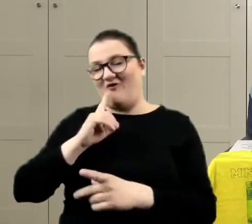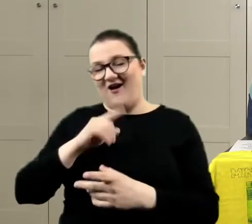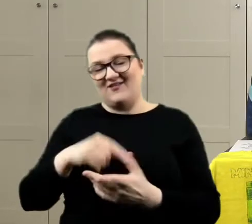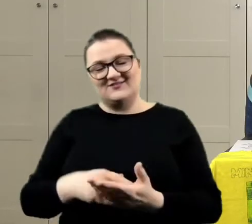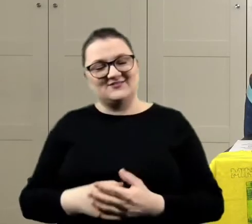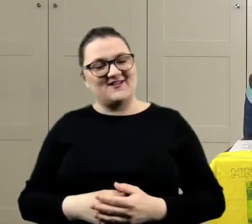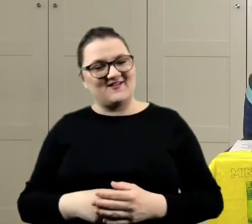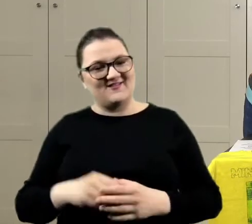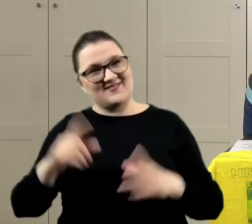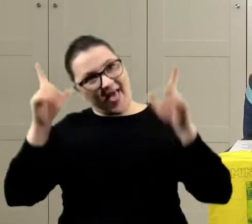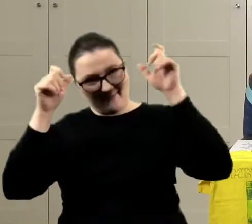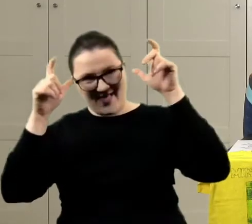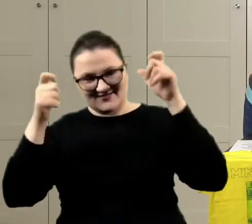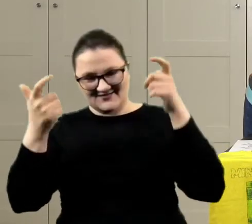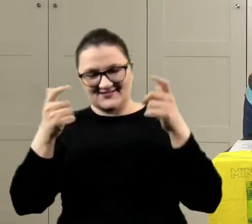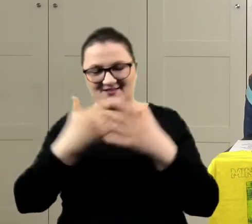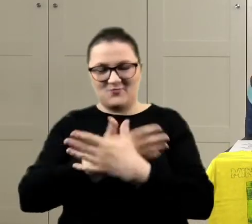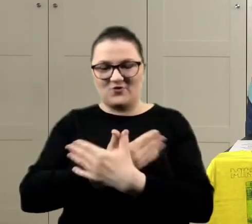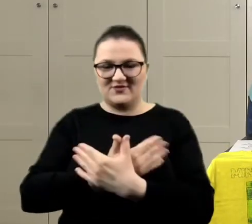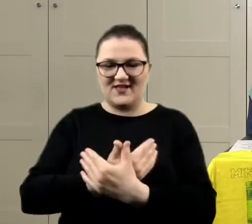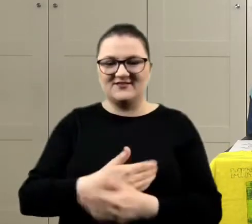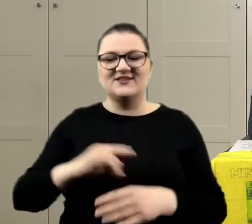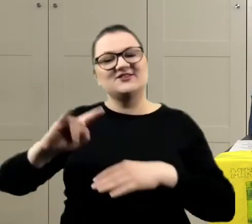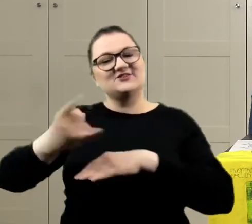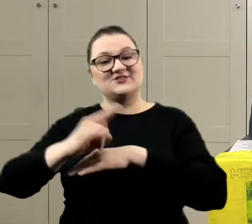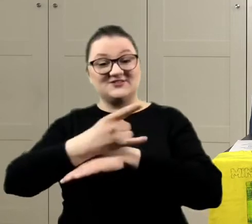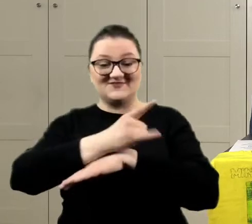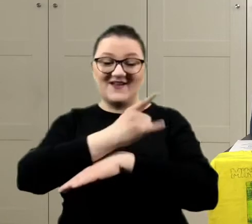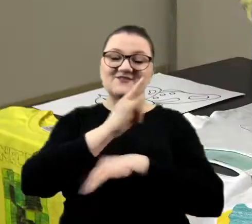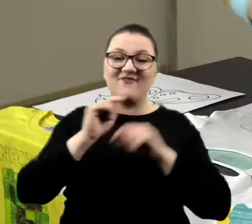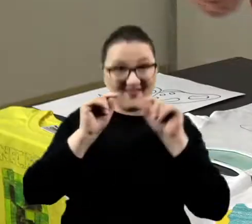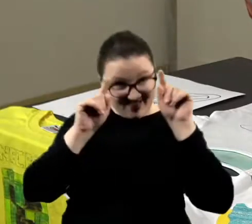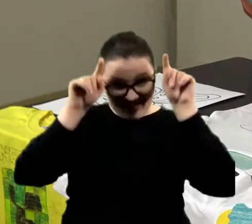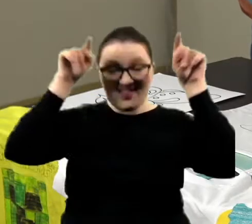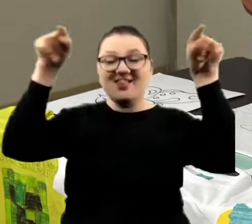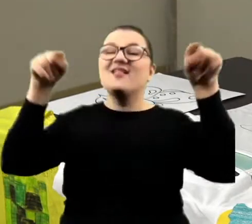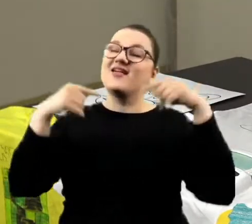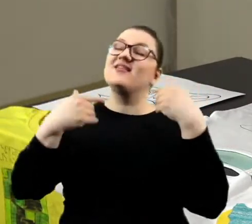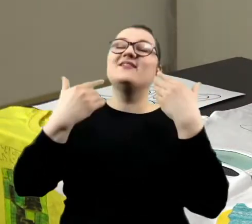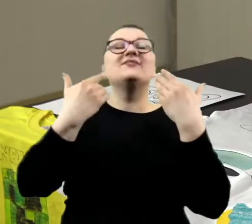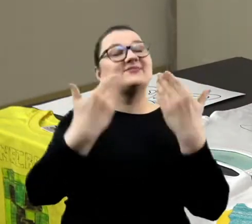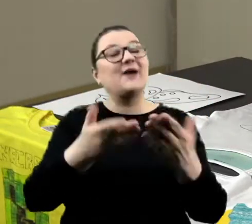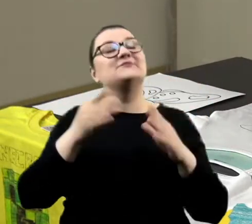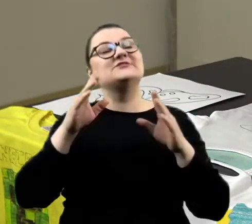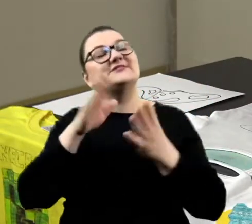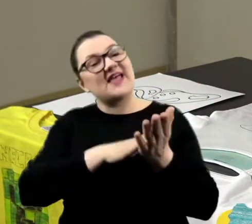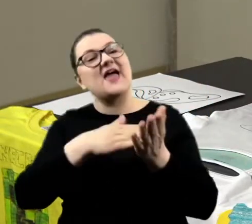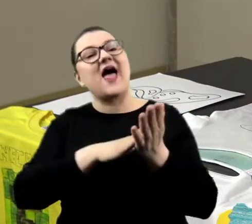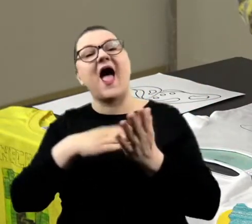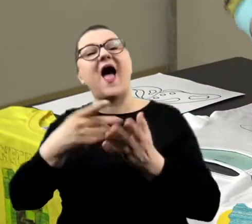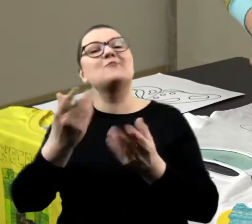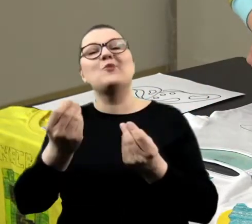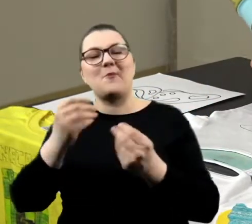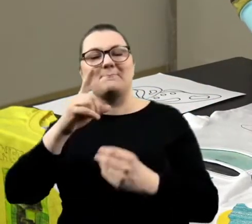diabelski motyl. Ślimak, ślimak, wystaw rogi, dam ci sera na No, a to będzie motyl, motyl, wystaw rogi.